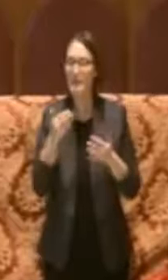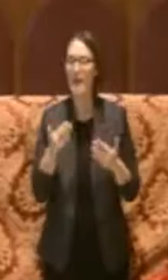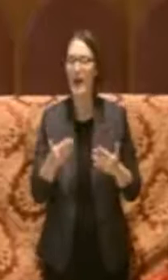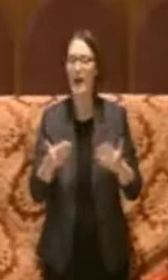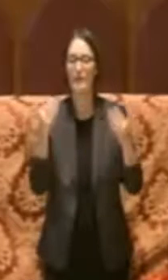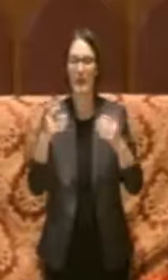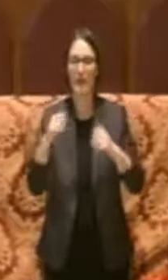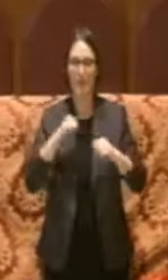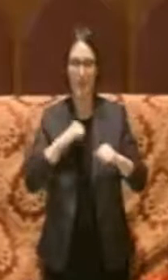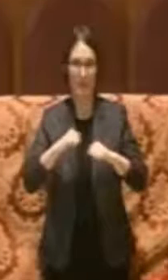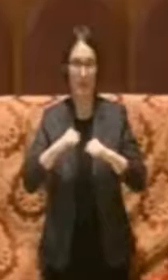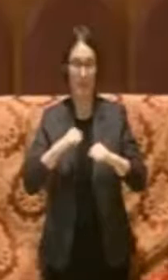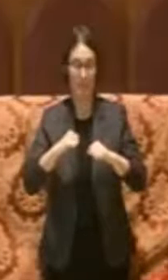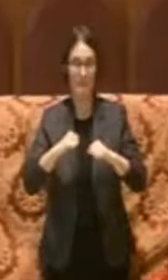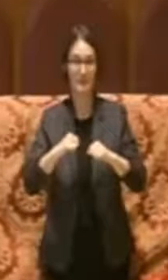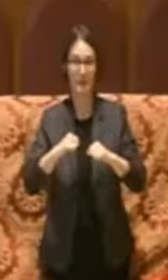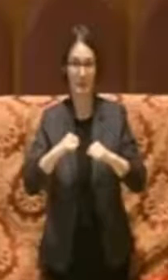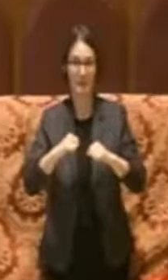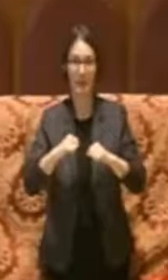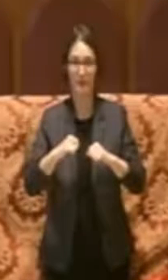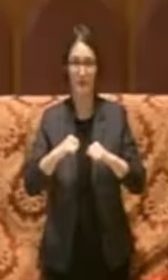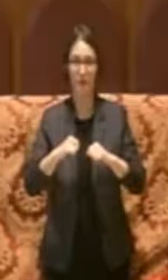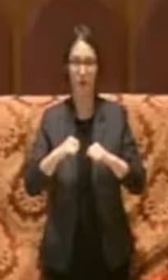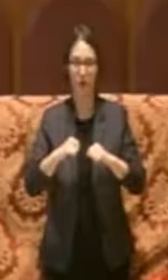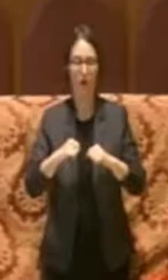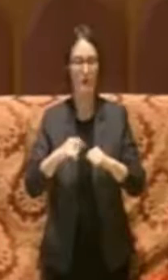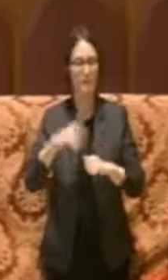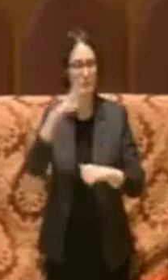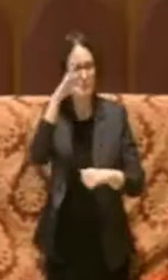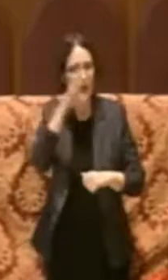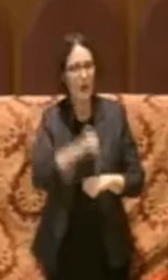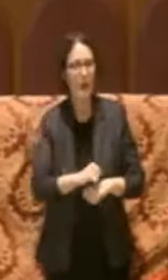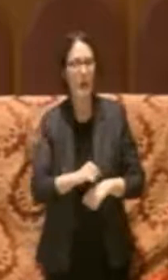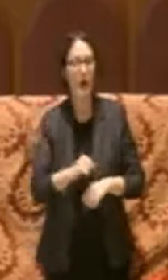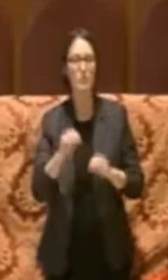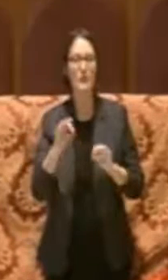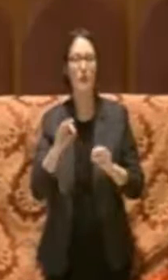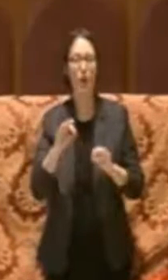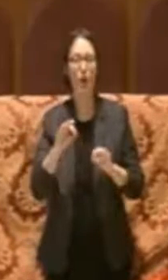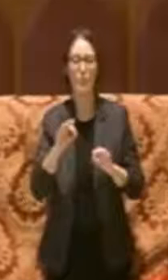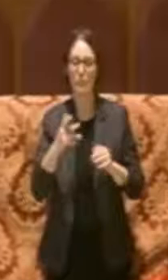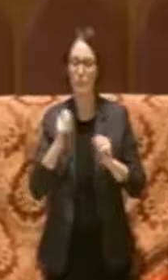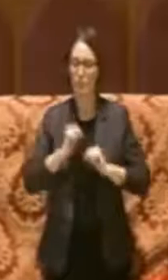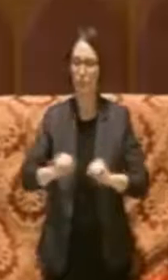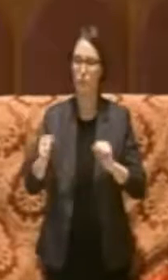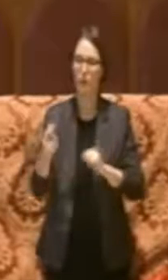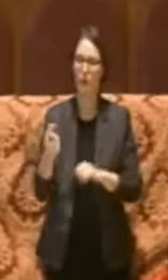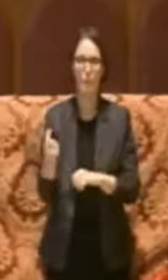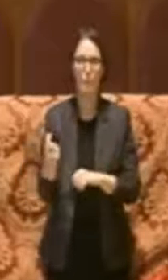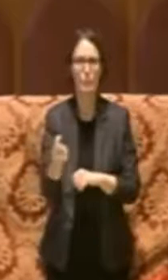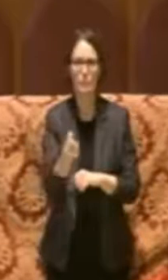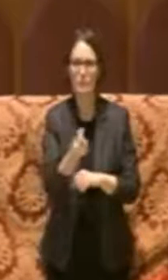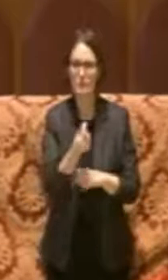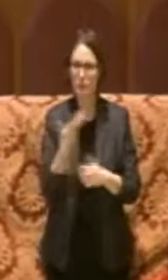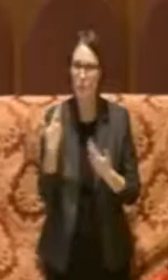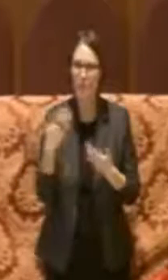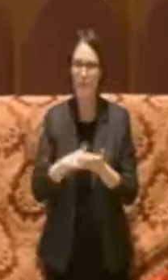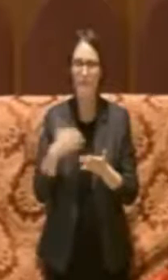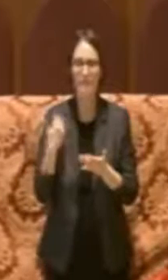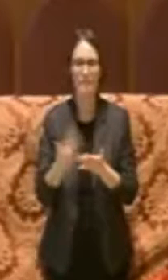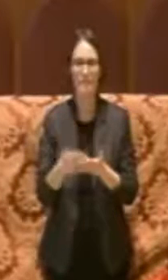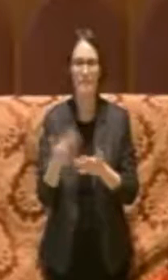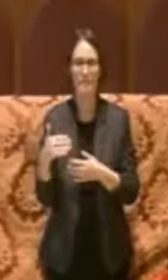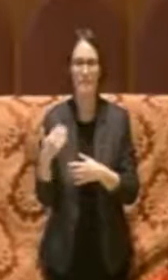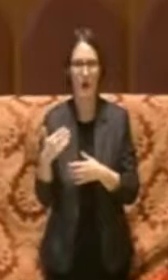'amministrazione si è resa conto di avere in mano un patrimonio molto importante